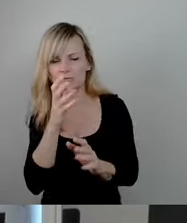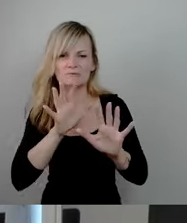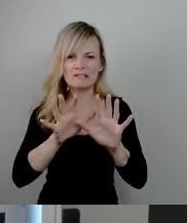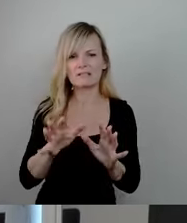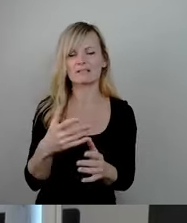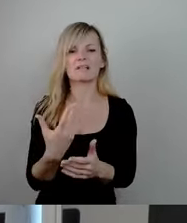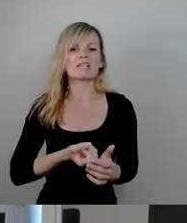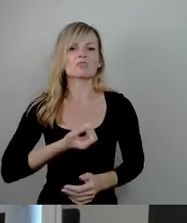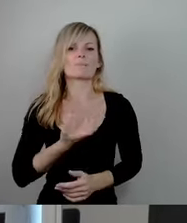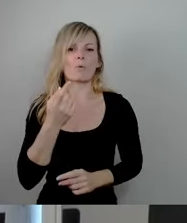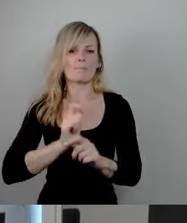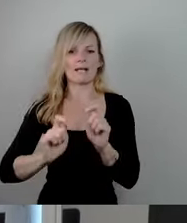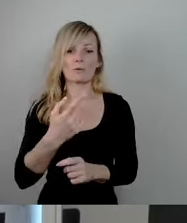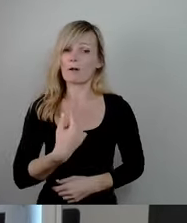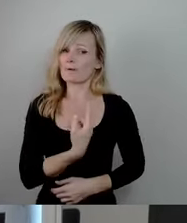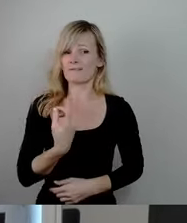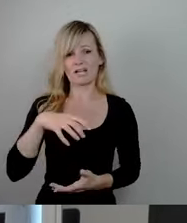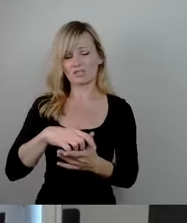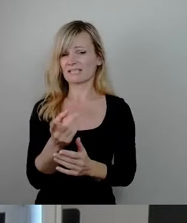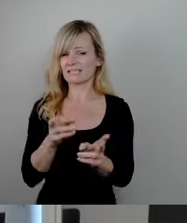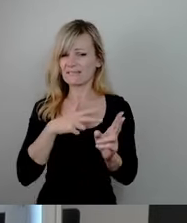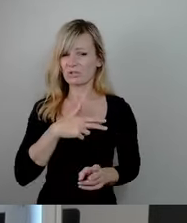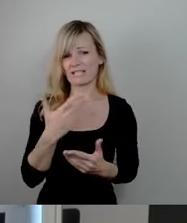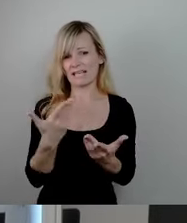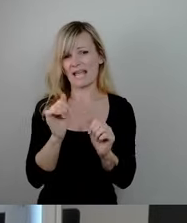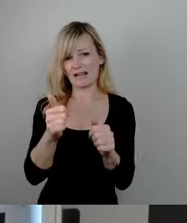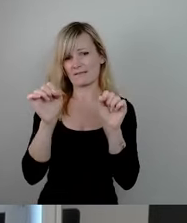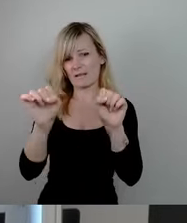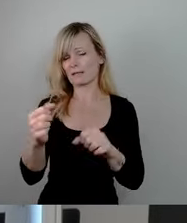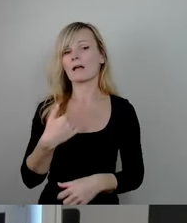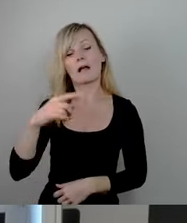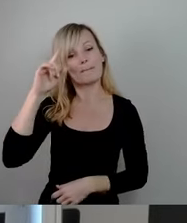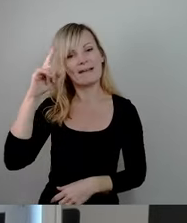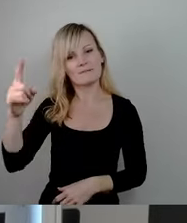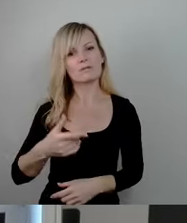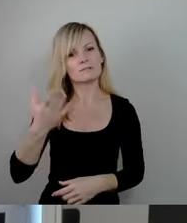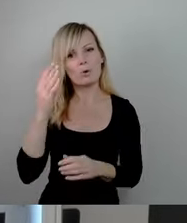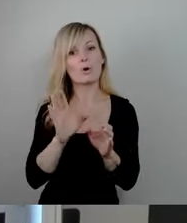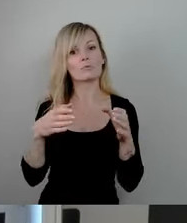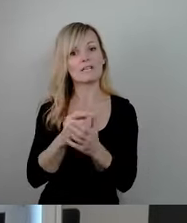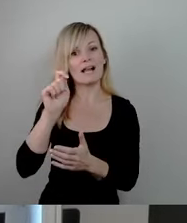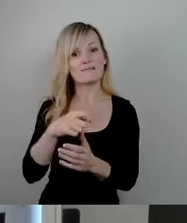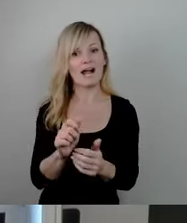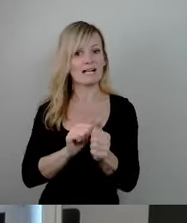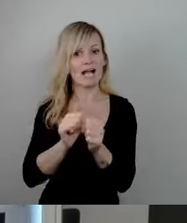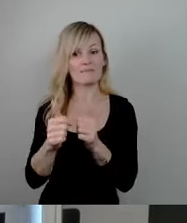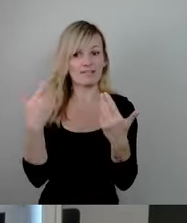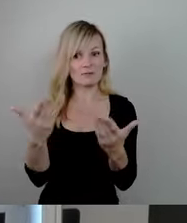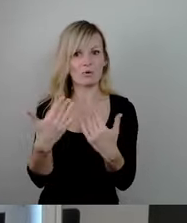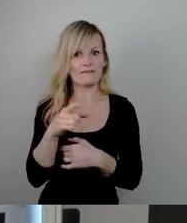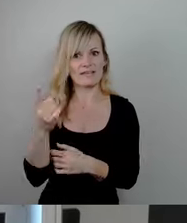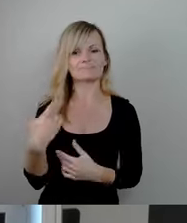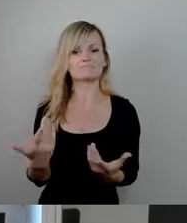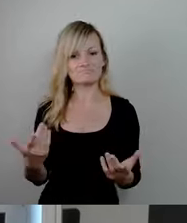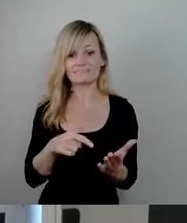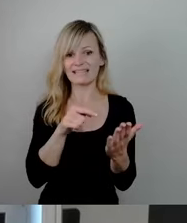sind uns auch bewusst, dass es sich um ein Relikt aus dem Kommunalwahlkampf handelt. Das Datum spricht für